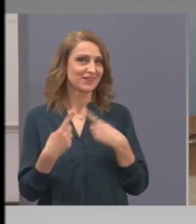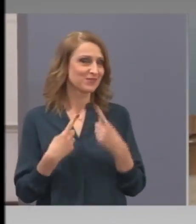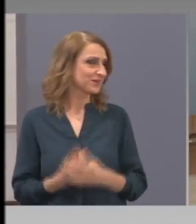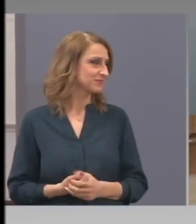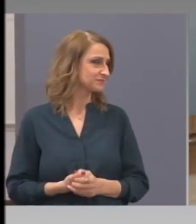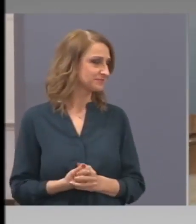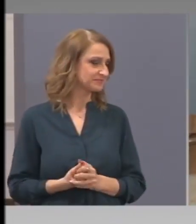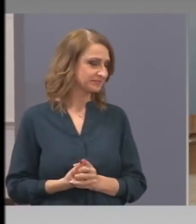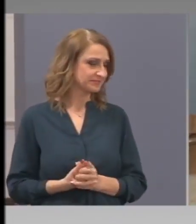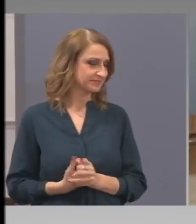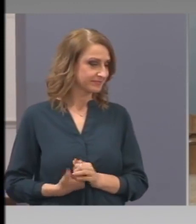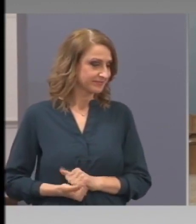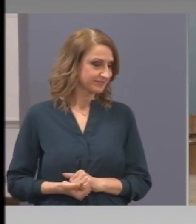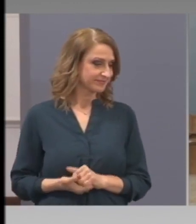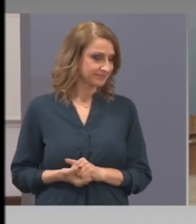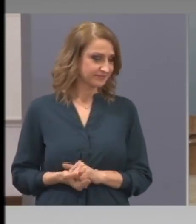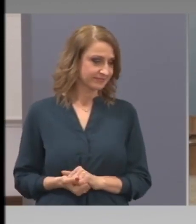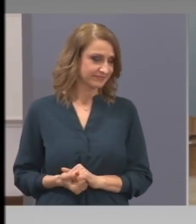хубава, да въпреки.